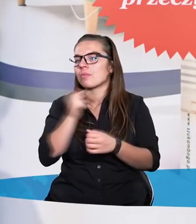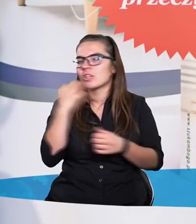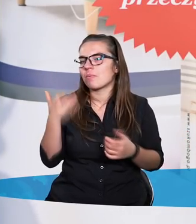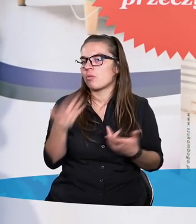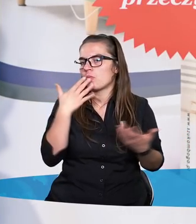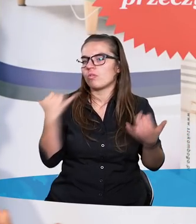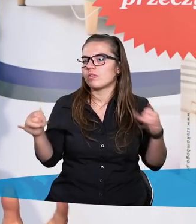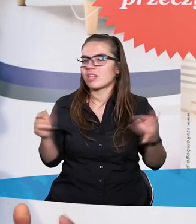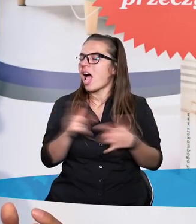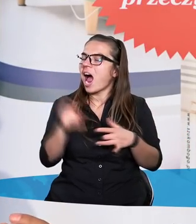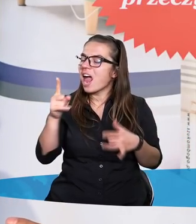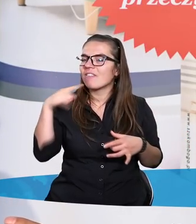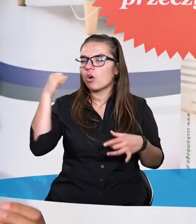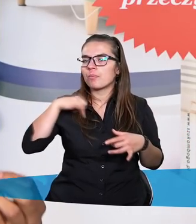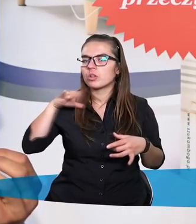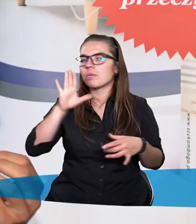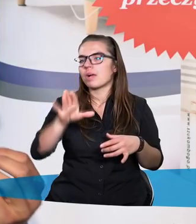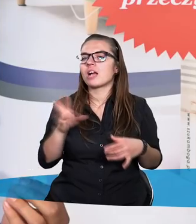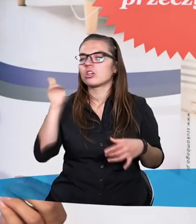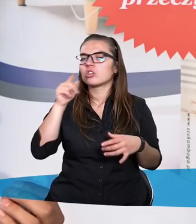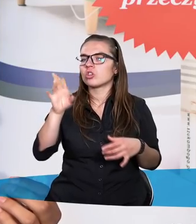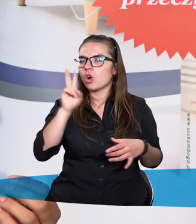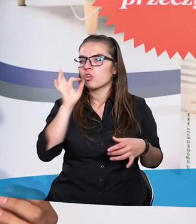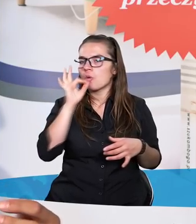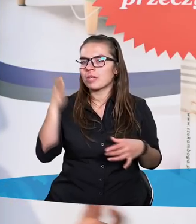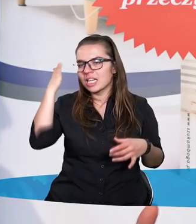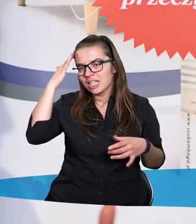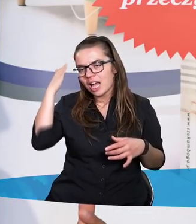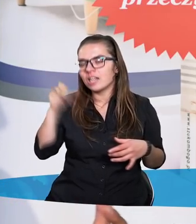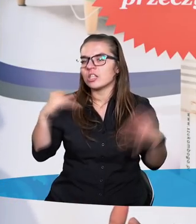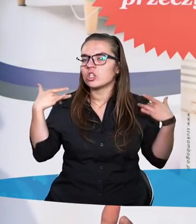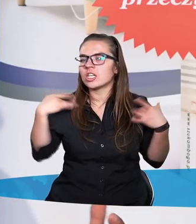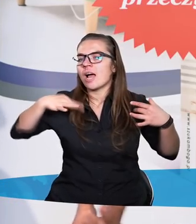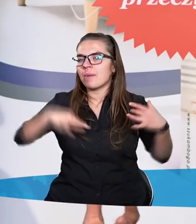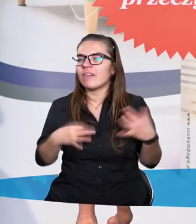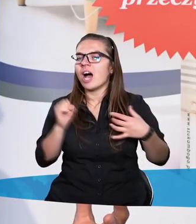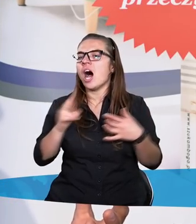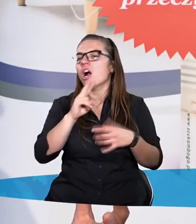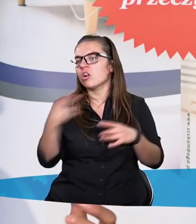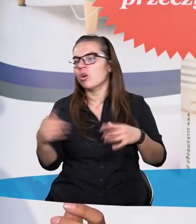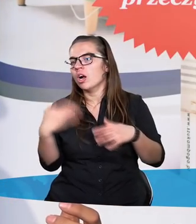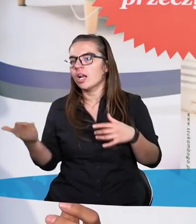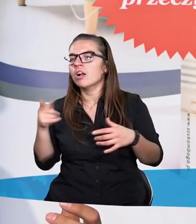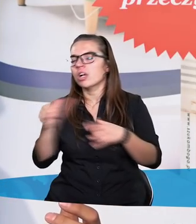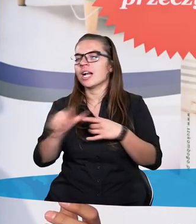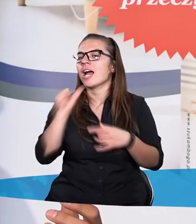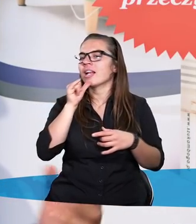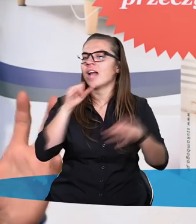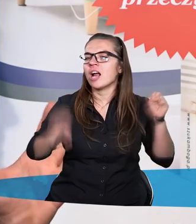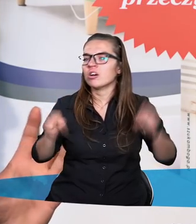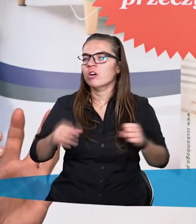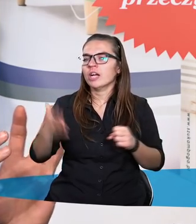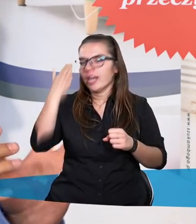ciepły. Ale wyobraźcie sobie, że macie kogoś, kogo dobrze znacie z życia prywatnego, a z drugiej strony jest on sędzią.